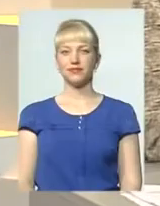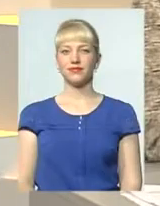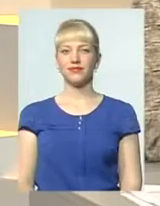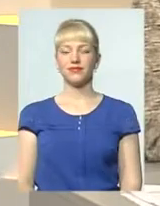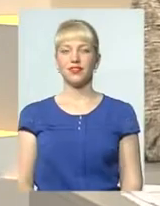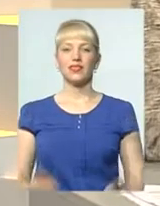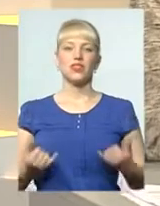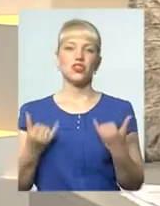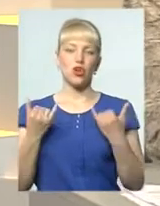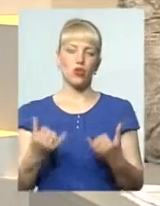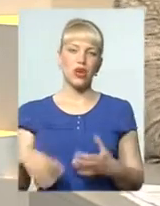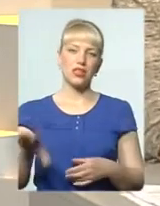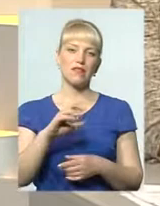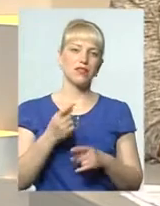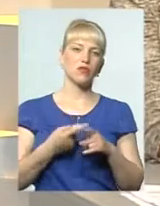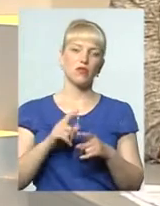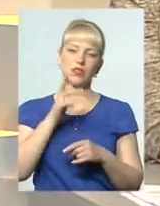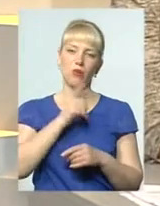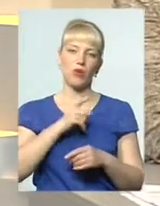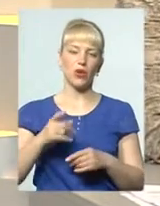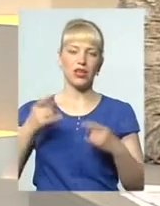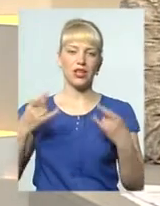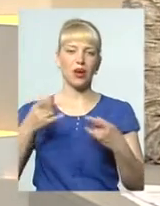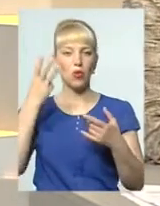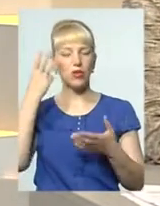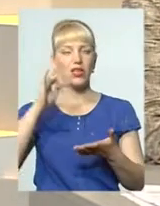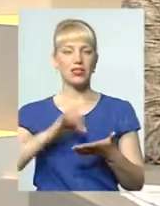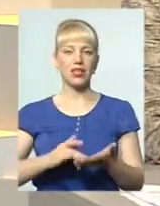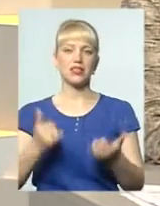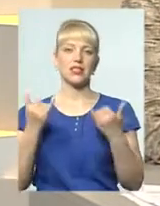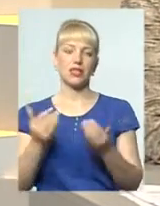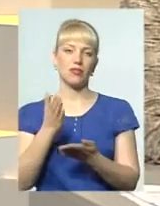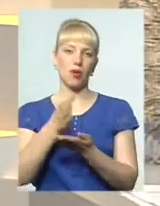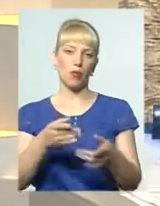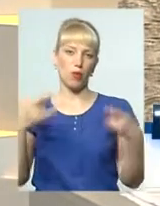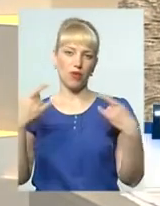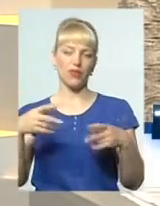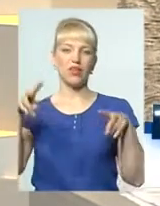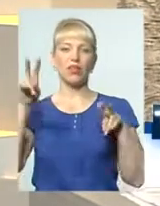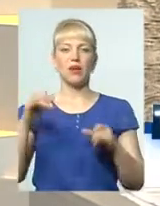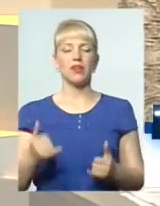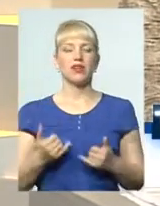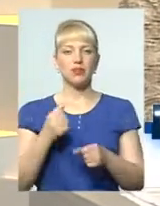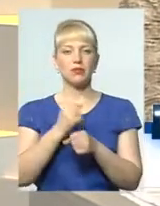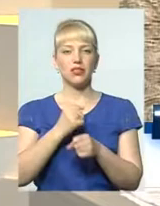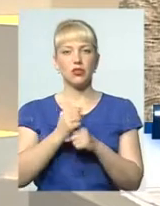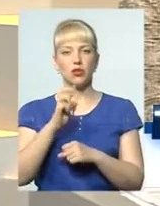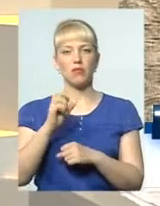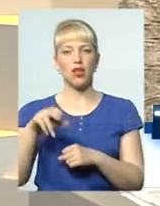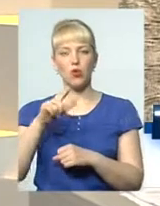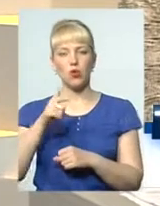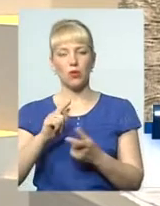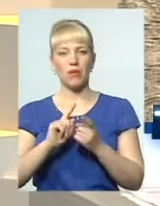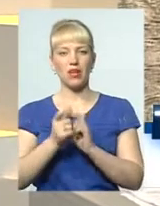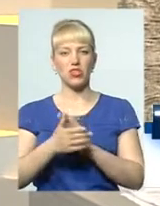Мої шановні усім, хто у цій порі разом із телеканалом «Поділя Центр» на часі в прямому ефірі тема. Я Анна Бендюх, перекладна жестового